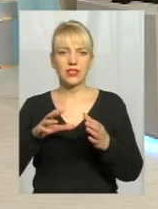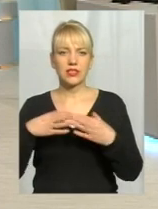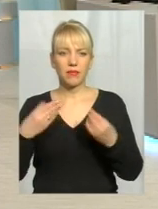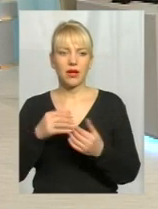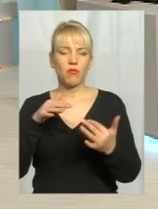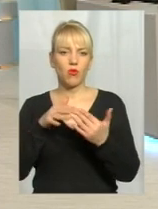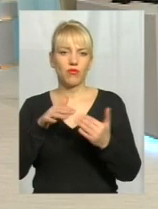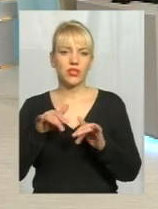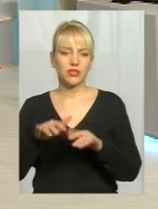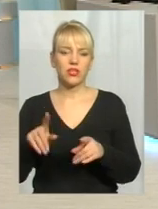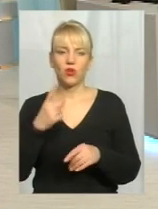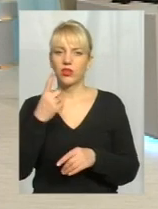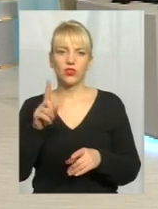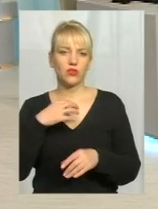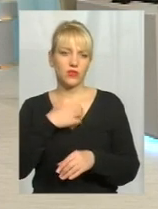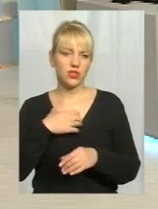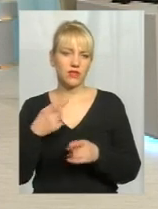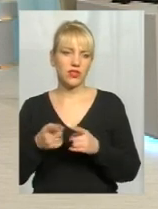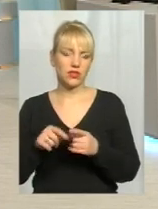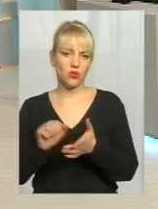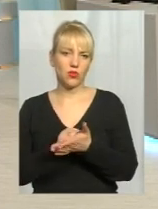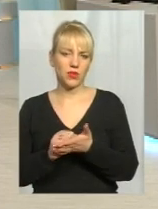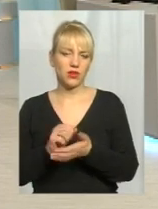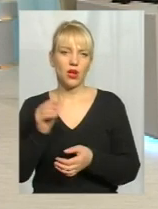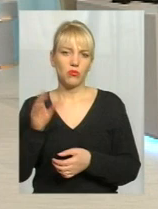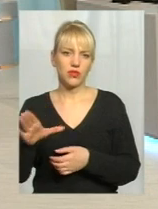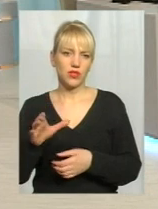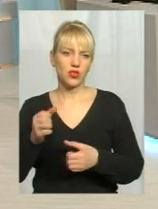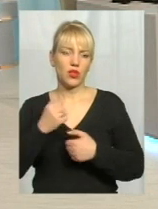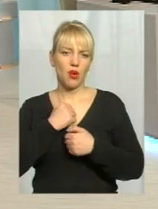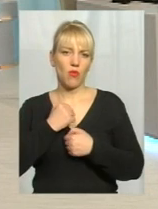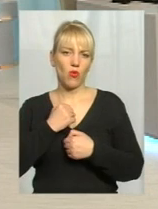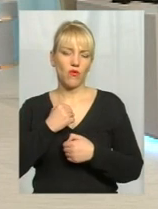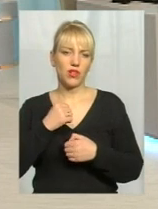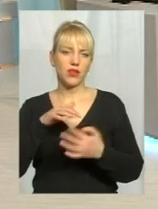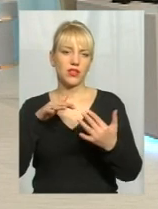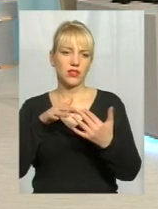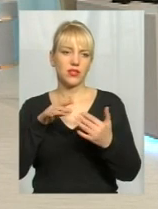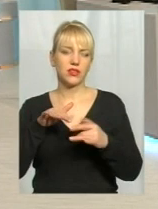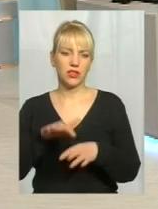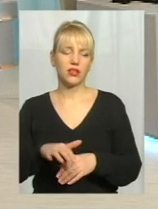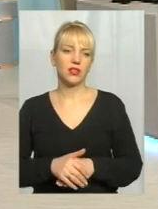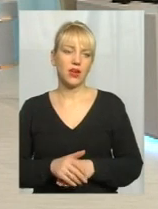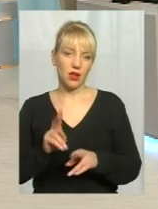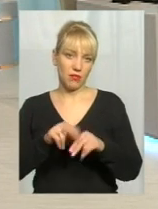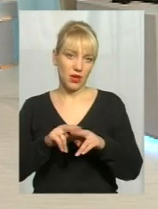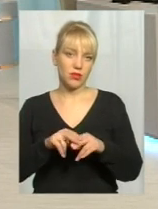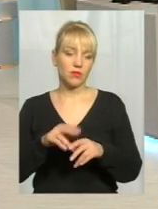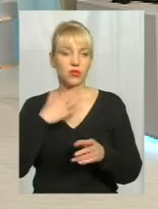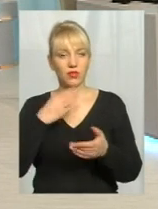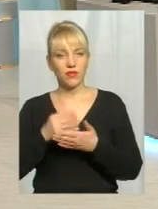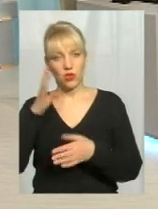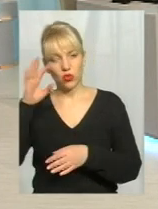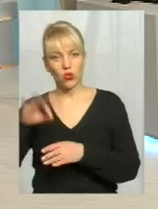треба мати з собою, це документи. Якщо є посвідчення учасника бойових дій, то його, паспорт свій і